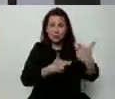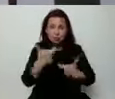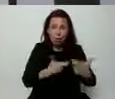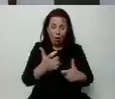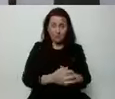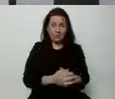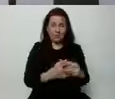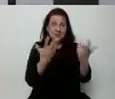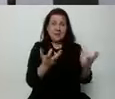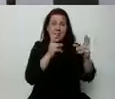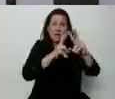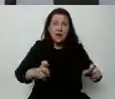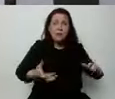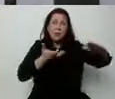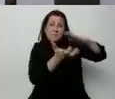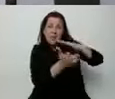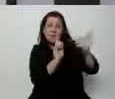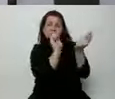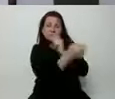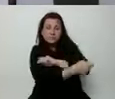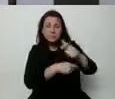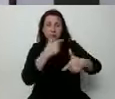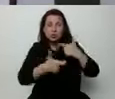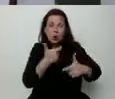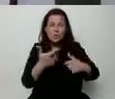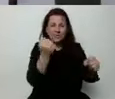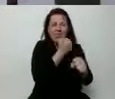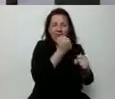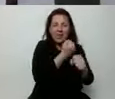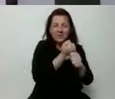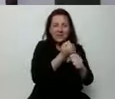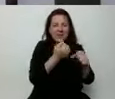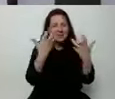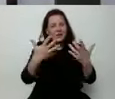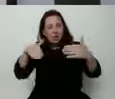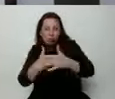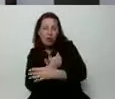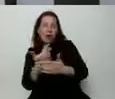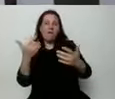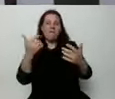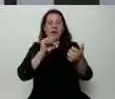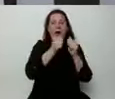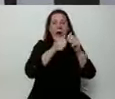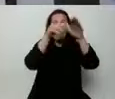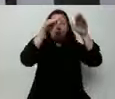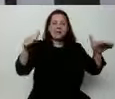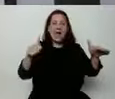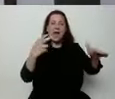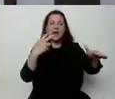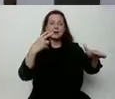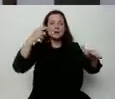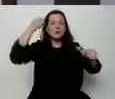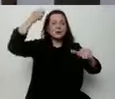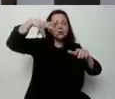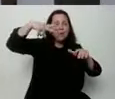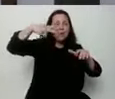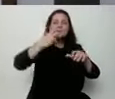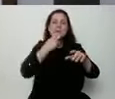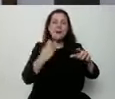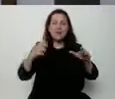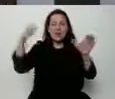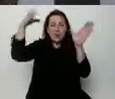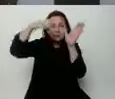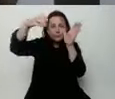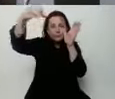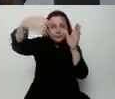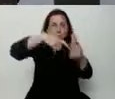remont, wymienić piec węglowy, czy zamontować baterie słoneczne, to są konkrety. O tym Polacy chcą dzisiaj słyszeć,